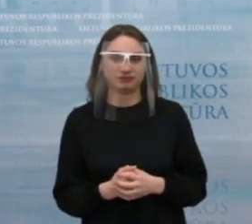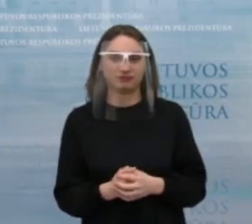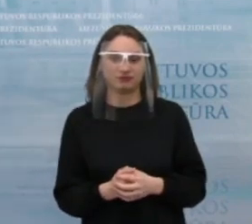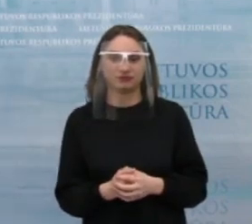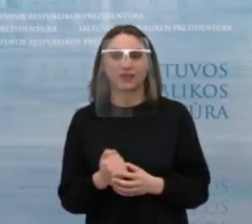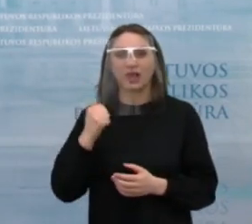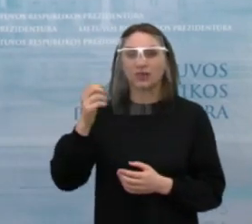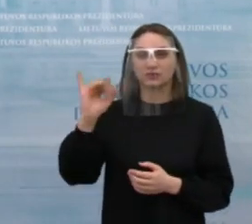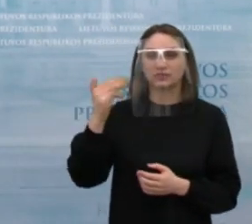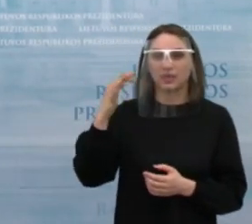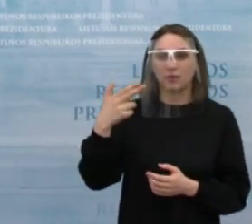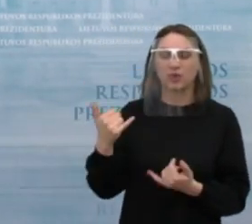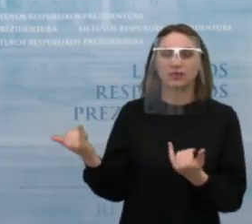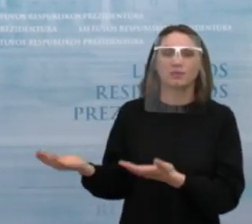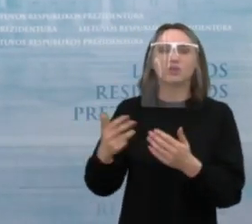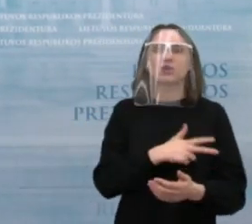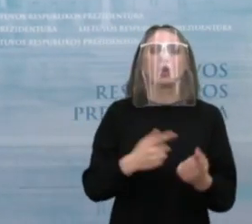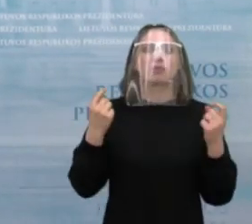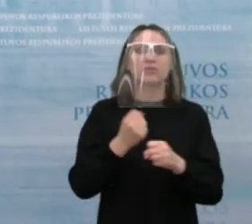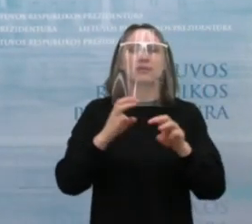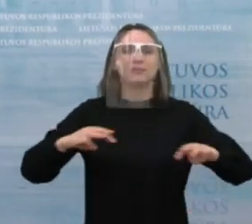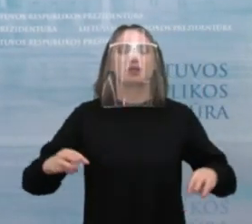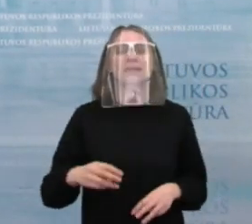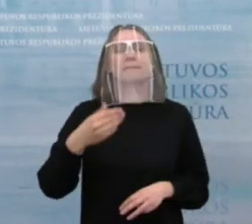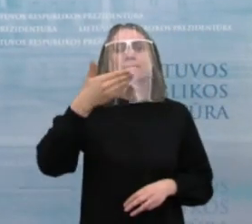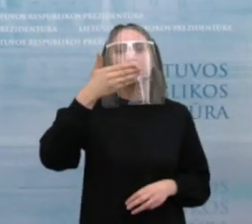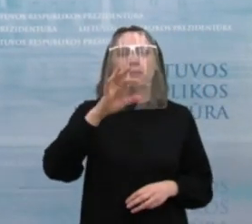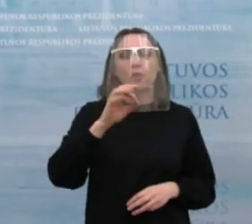Simonai, na ir norėčiau pakviesit socialinės apsaugos ir darbo ministrią Moniką Nabiskienį.